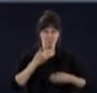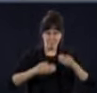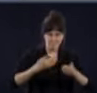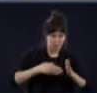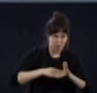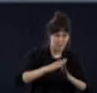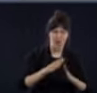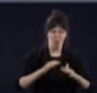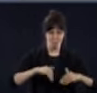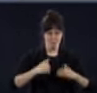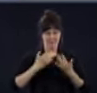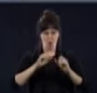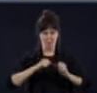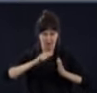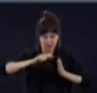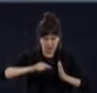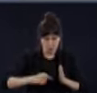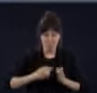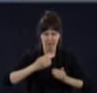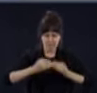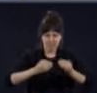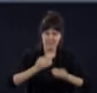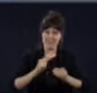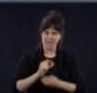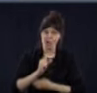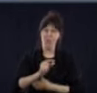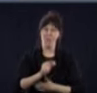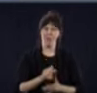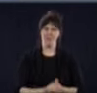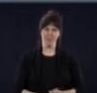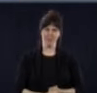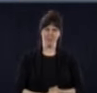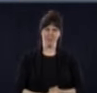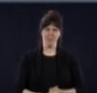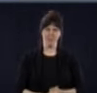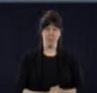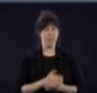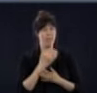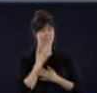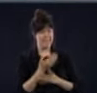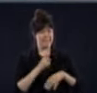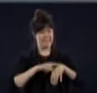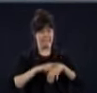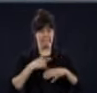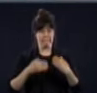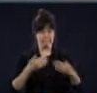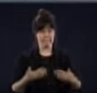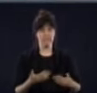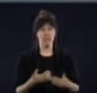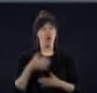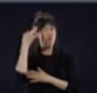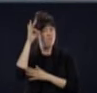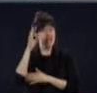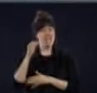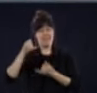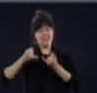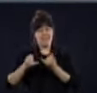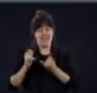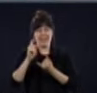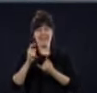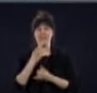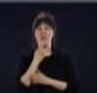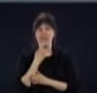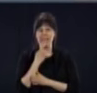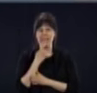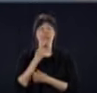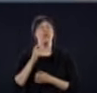aux Québécois de pouvoir goûter un temps soit peu à un retour à la vie normale. Merci. Le temps file. complète nos questions en français avec Marie-Michelle Sioui du journal Le